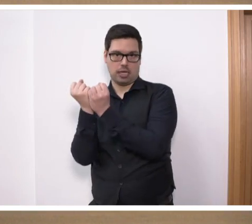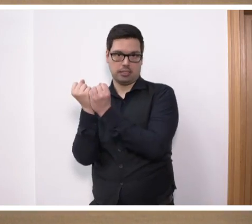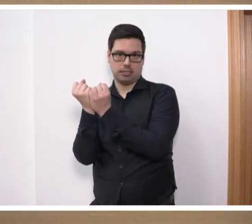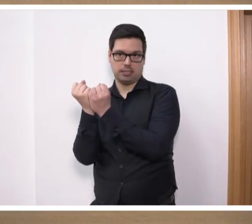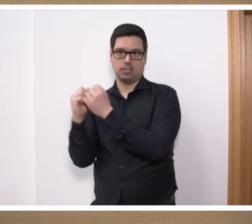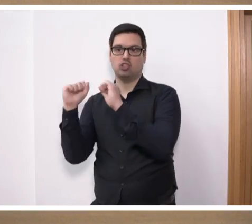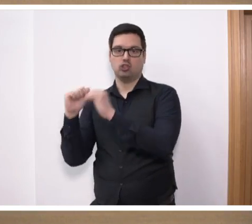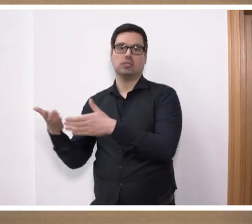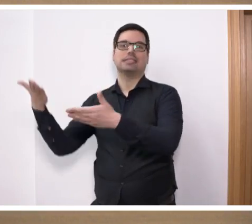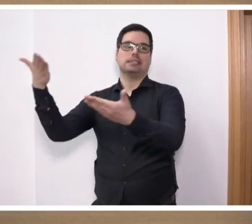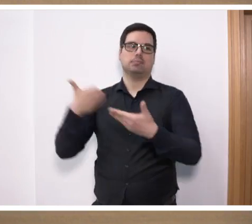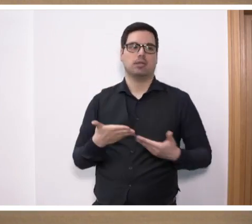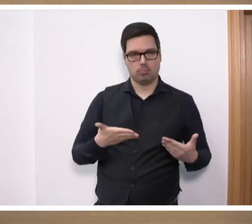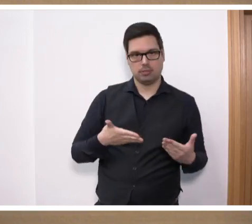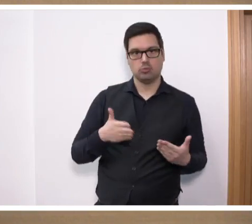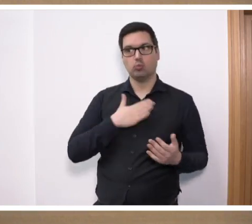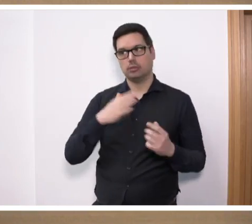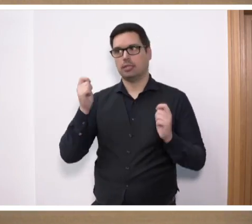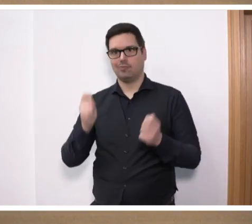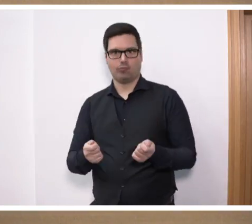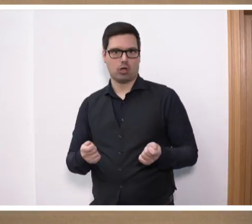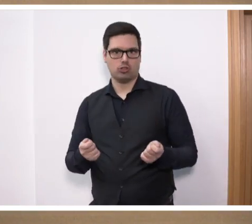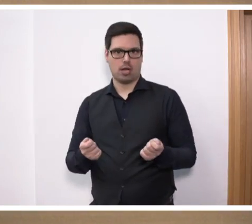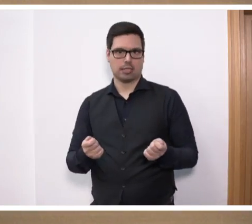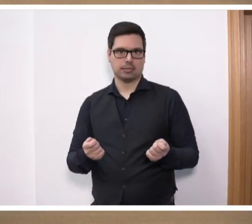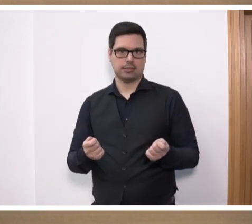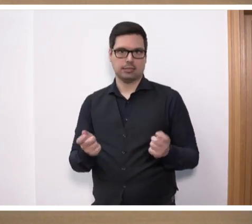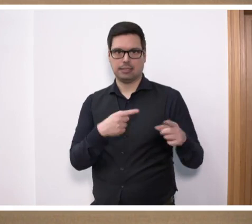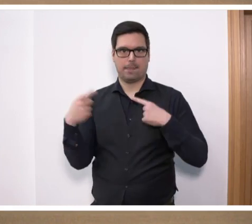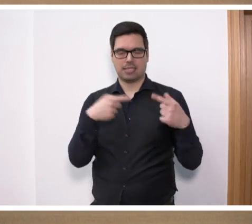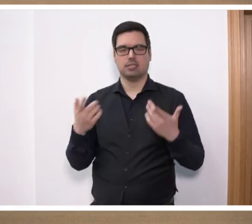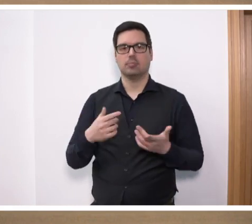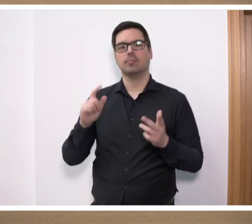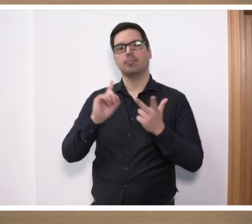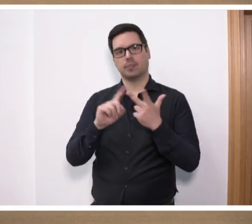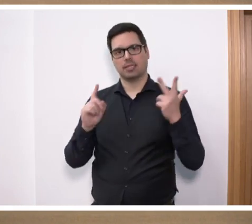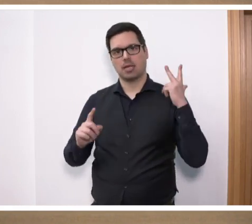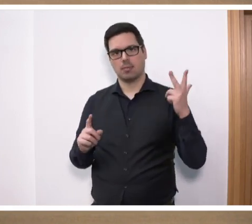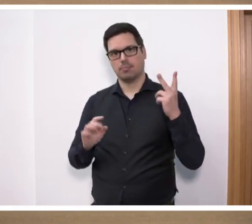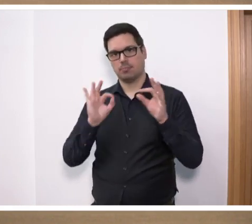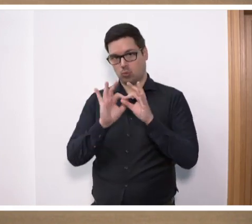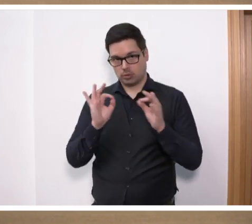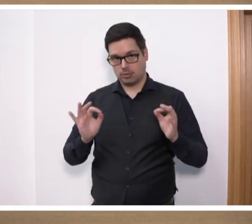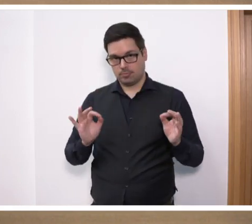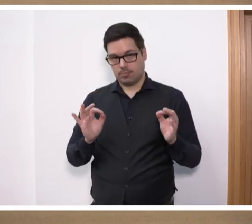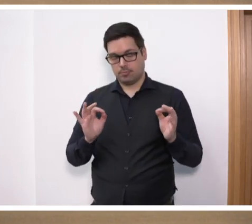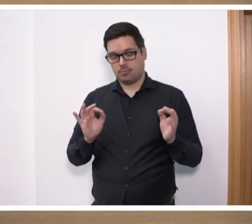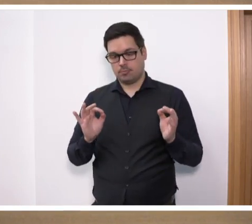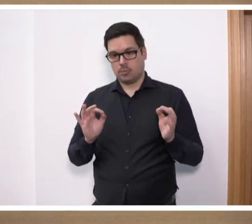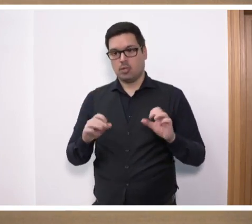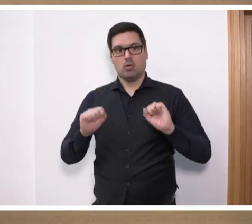Schutz gewähren. Das ist unser Vorschlag in der aktuellen Debatte. Dritter Punkt. Wir wollen natürlich auch